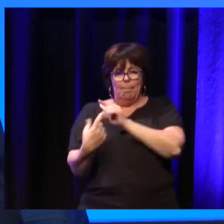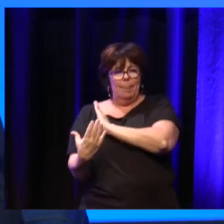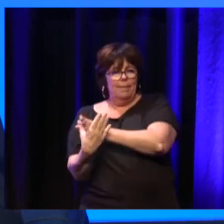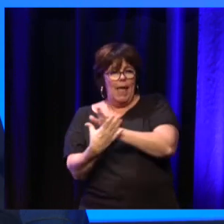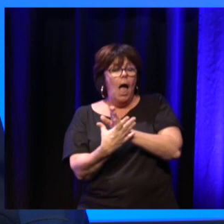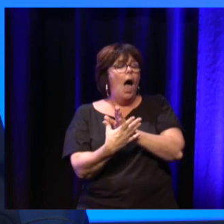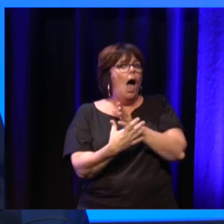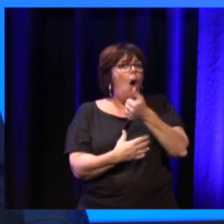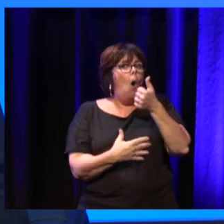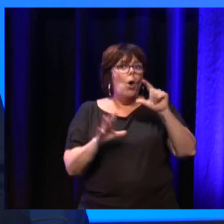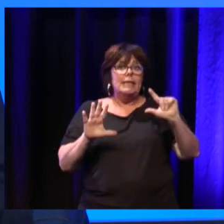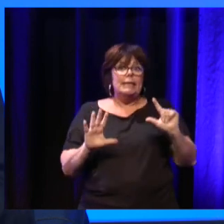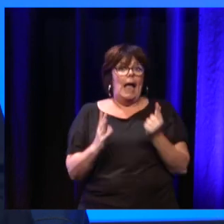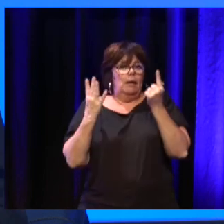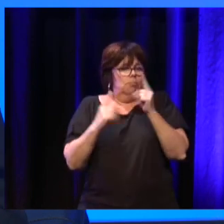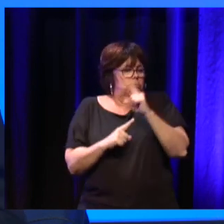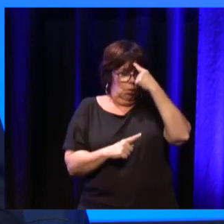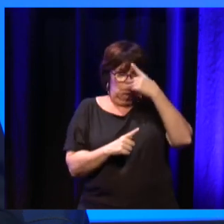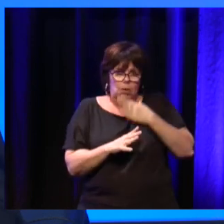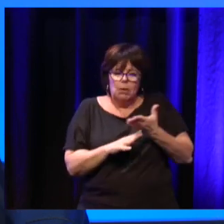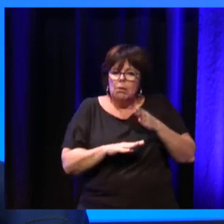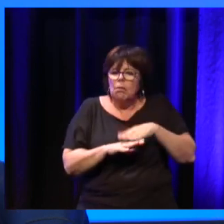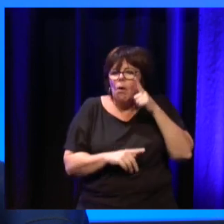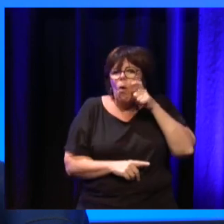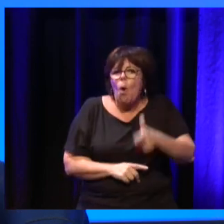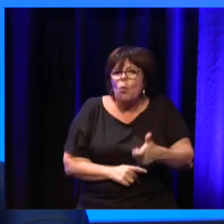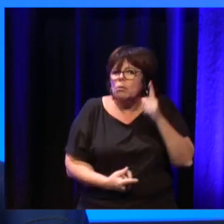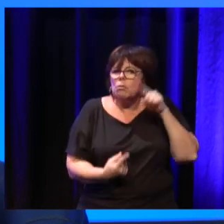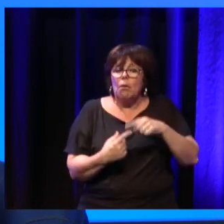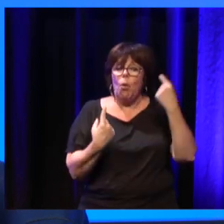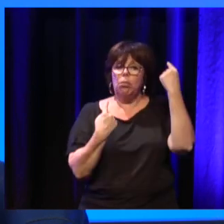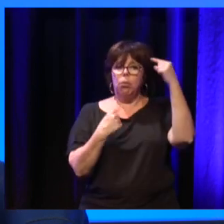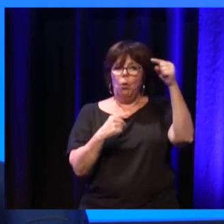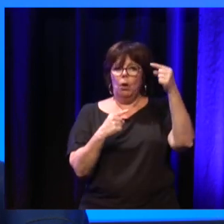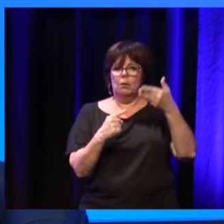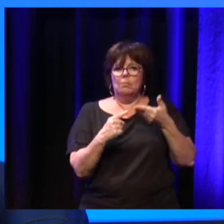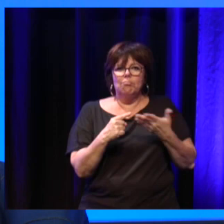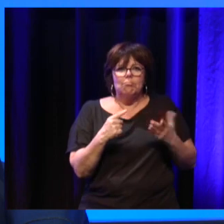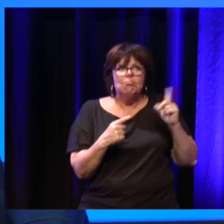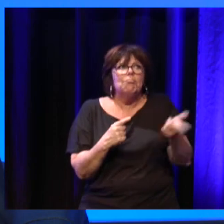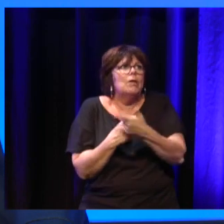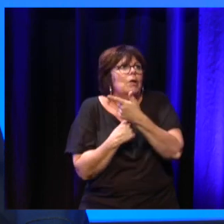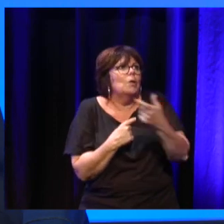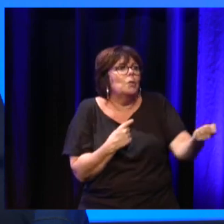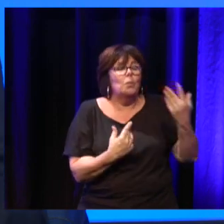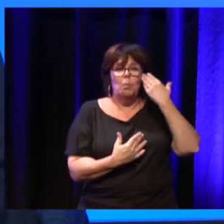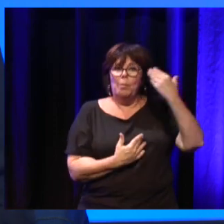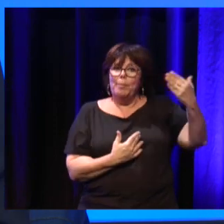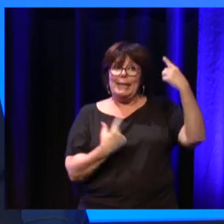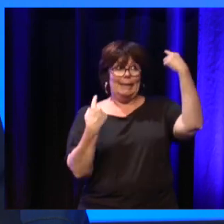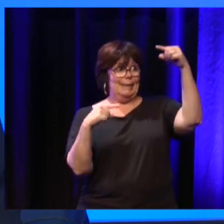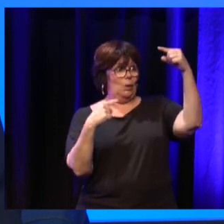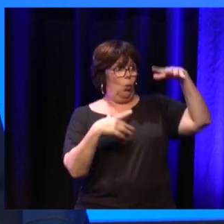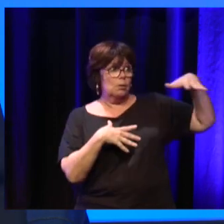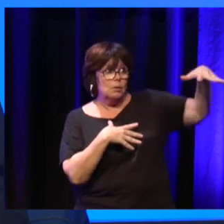septième qu'on n'avait pas imaginé et qui pourtant était juste d'une évidence, qui était le tourisme. On s'est dit, il y peut-être quelque chose à faire pour les touristes qui seraient